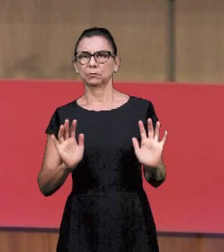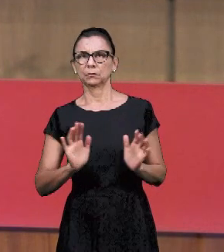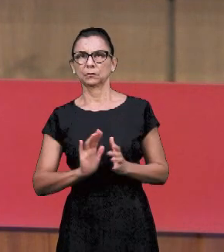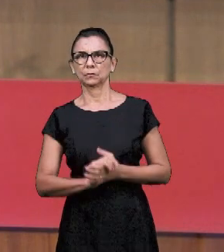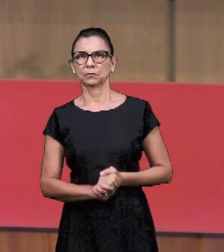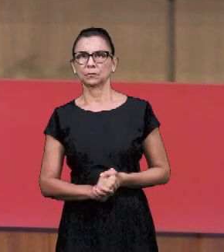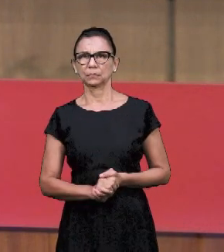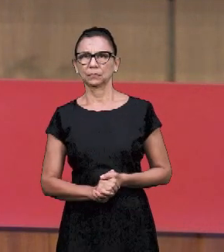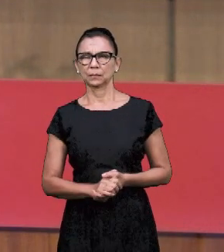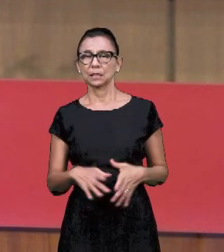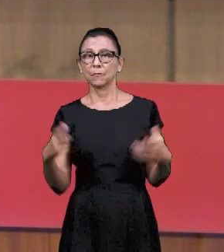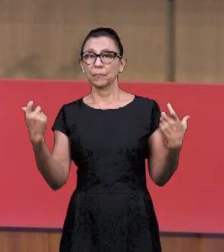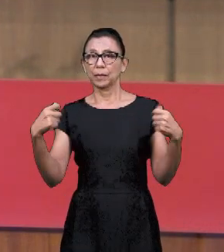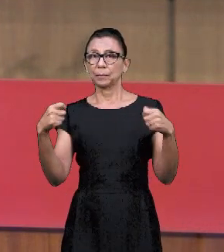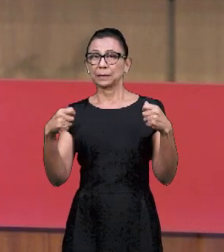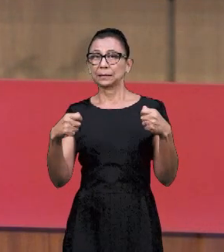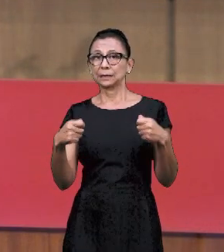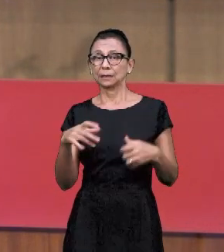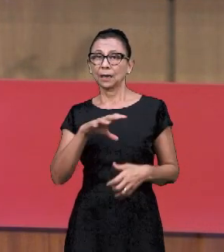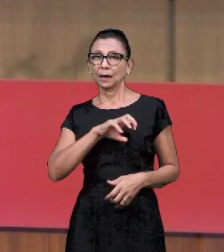Вам нужно только одно.